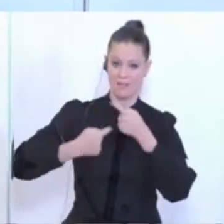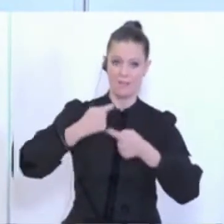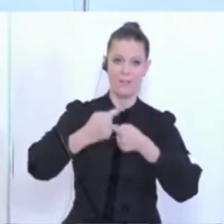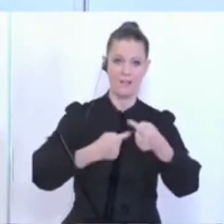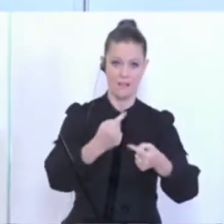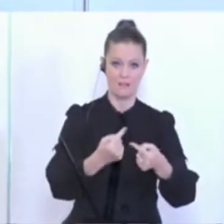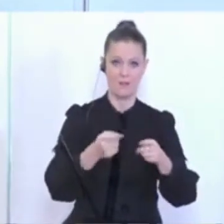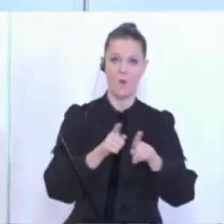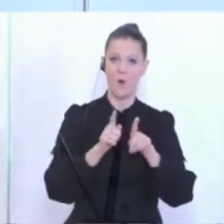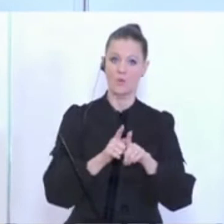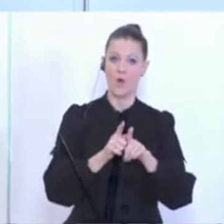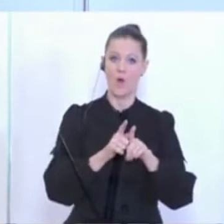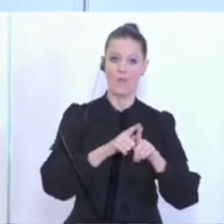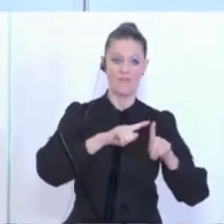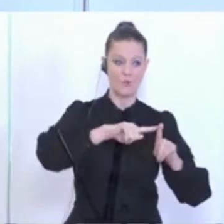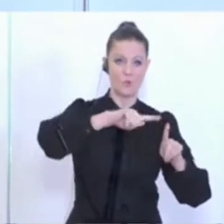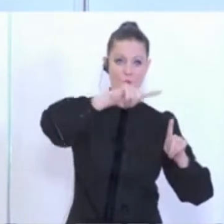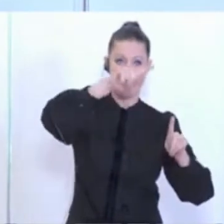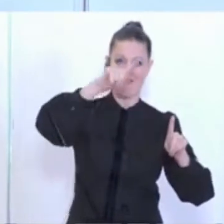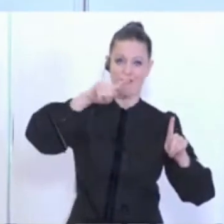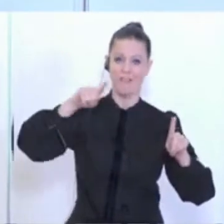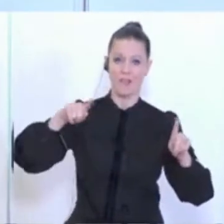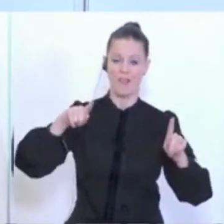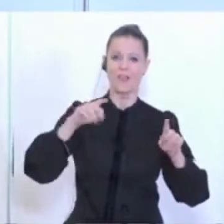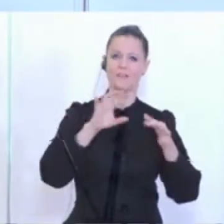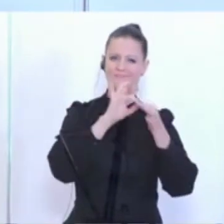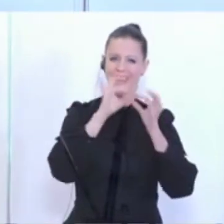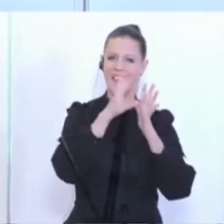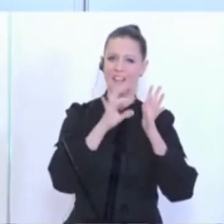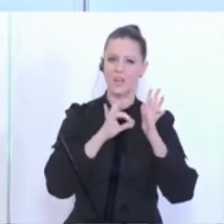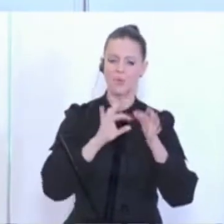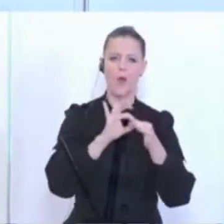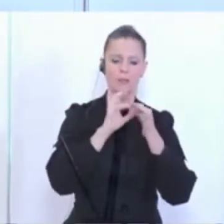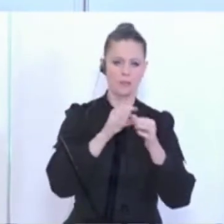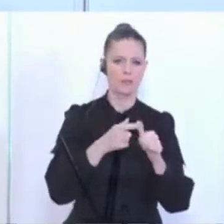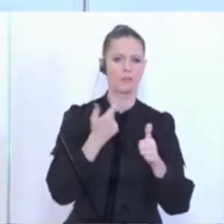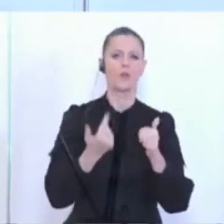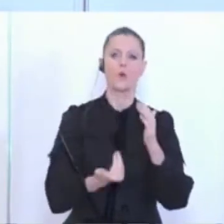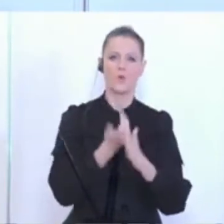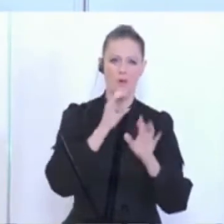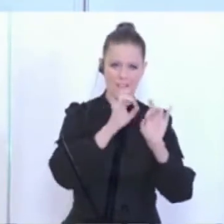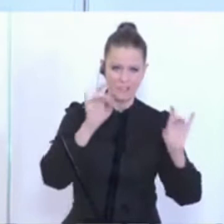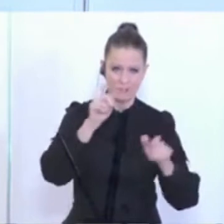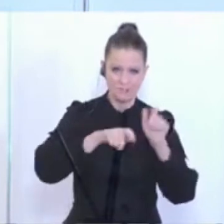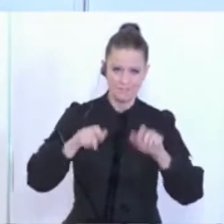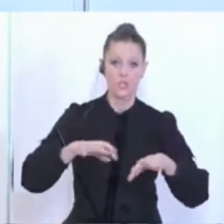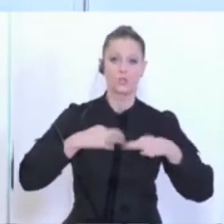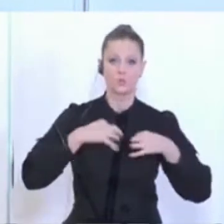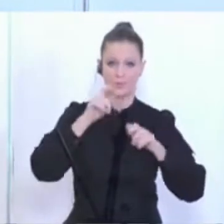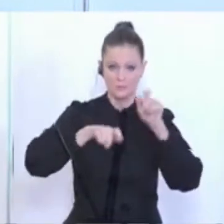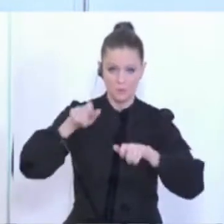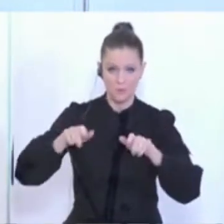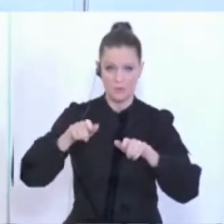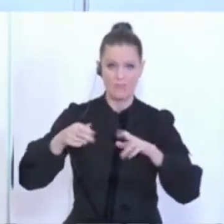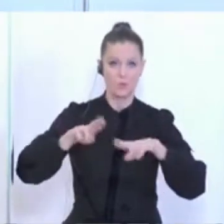entsprechenden Verlaufskurven, was die Indikatoren betrifft, die da wären. Neuinfizierte, Genesene, aber